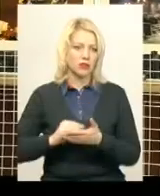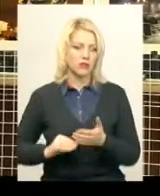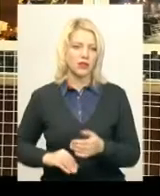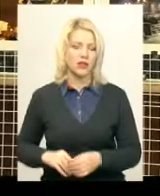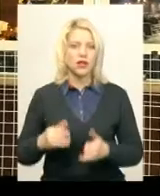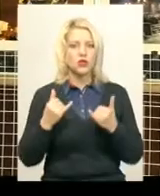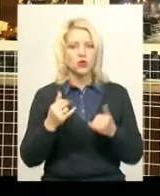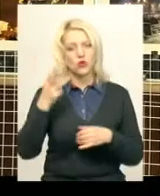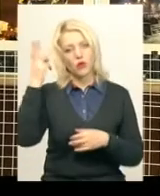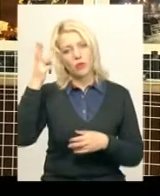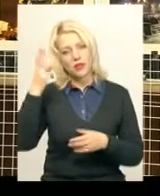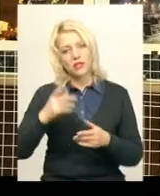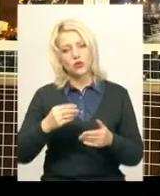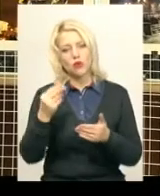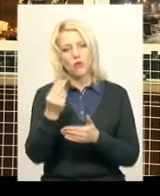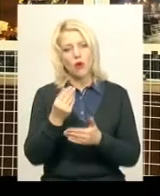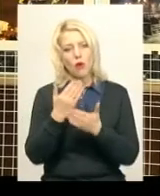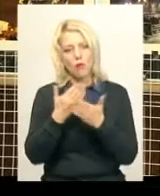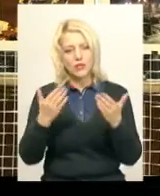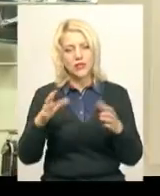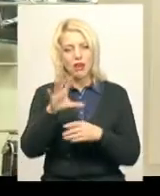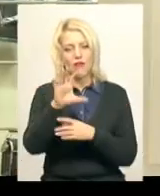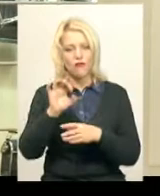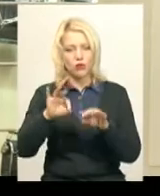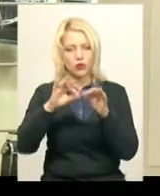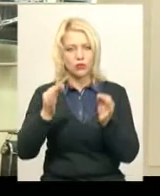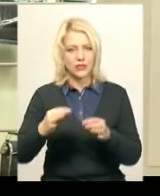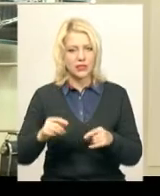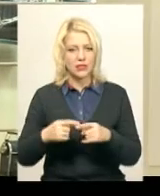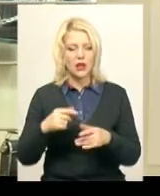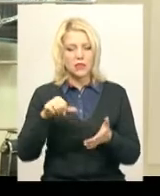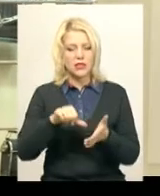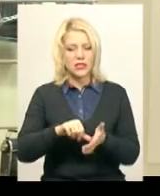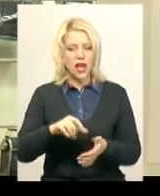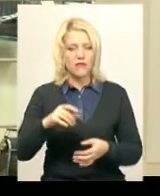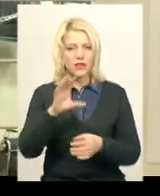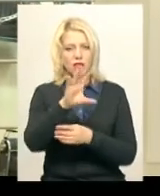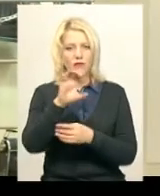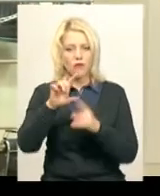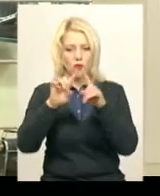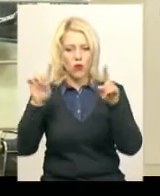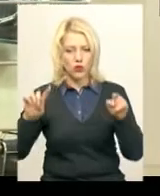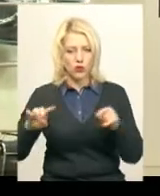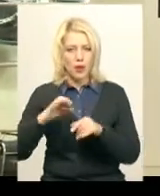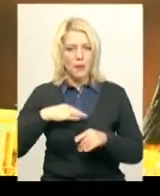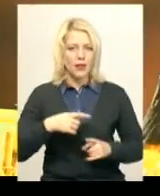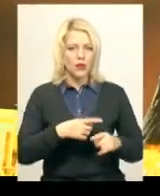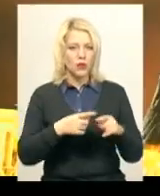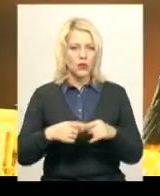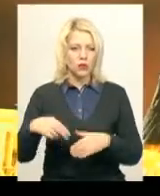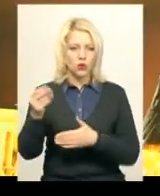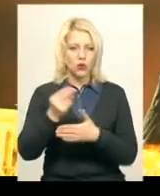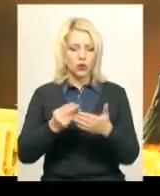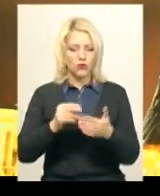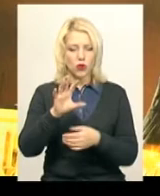Сьогодні у Хмельницькому музеї студії фотомистецтва представили роботи білоруського фотохудожника Олександра Тимошенка. Виставку